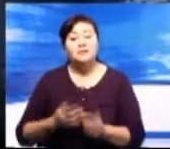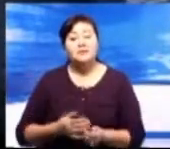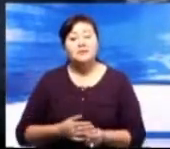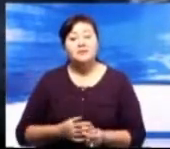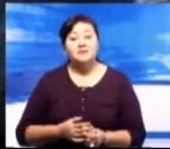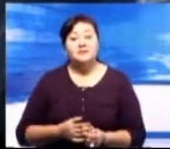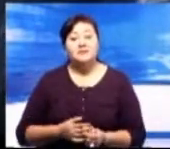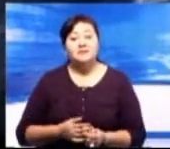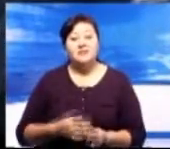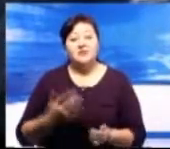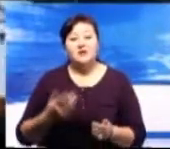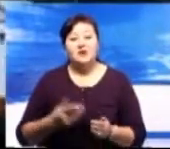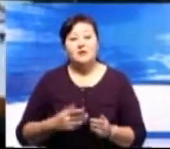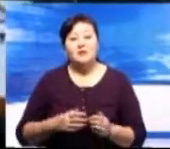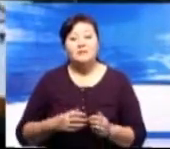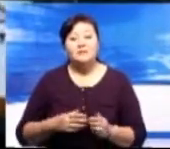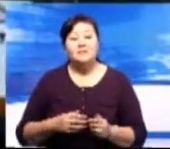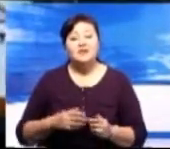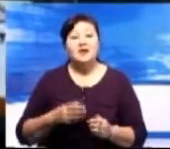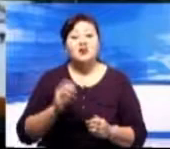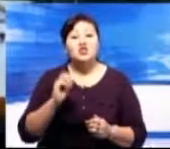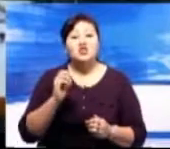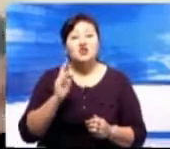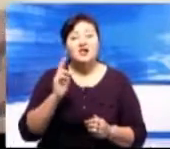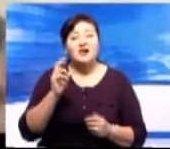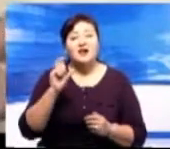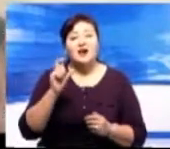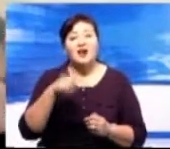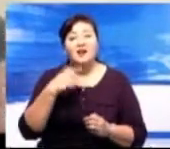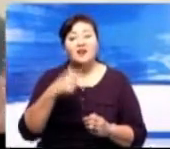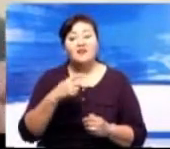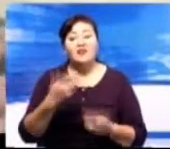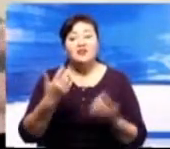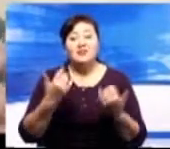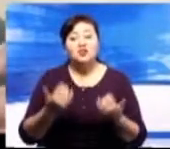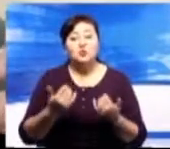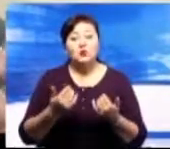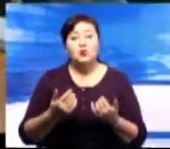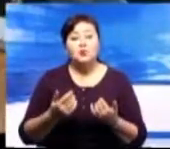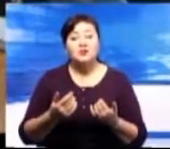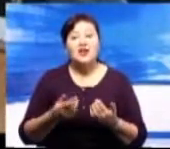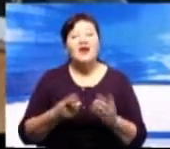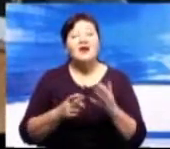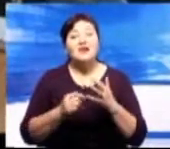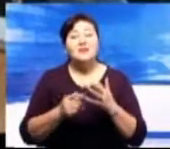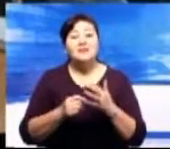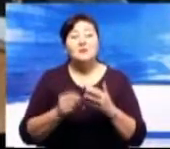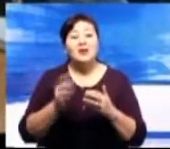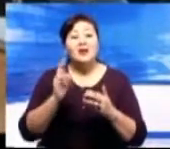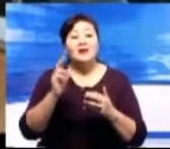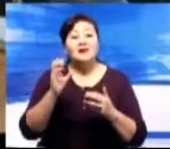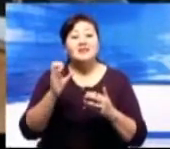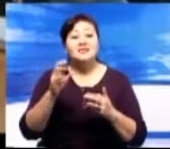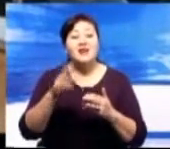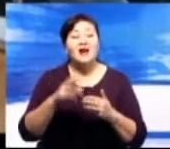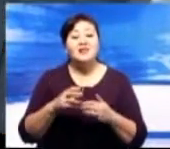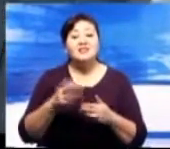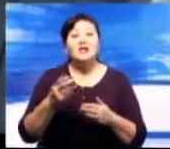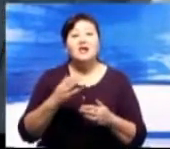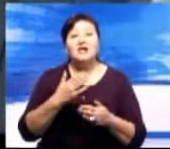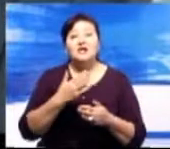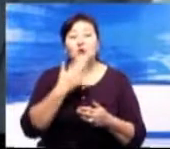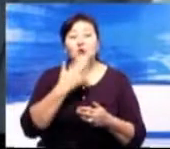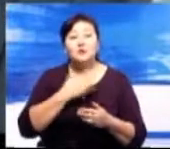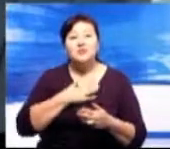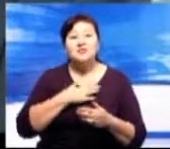на полу. В отделе ЖКХ говорят, эта земля находится в ведении садоводов. Поэтому люди должны сами заниматься содержанием арыка